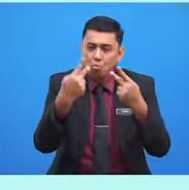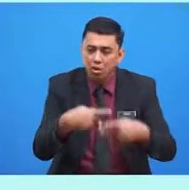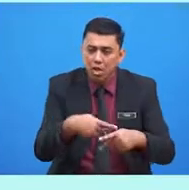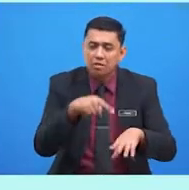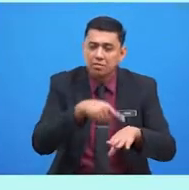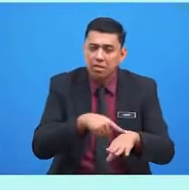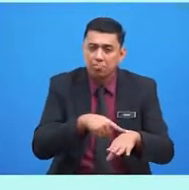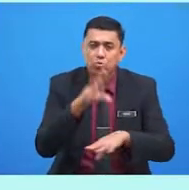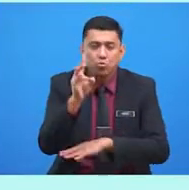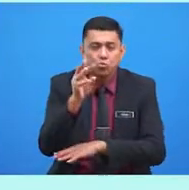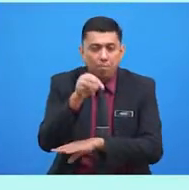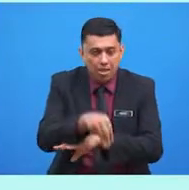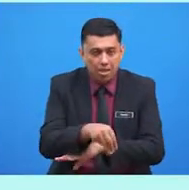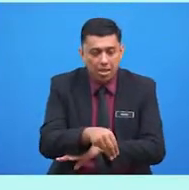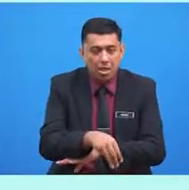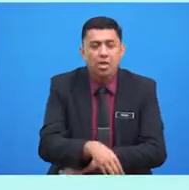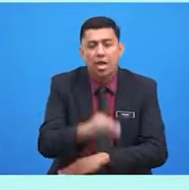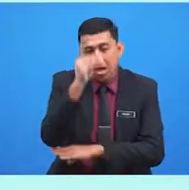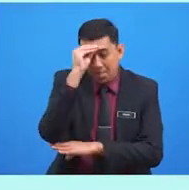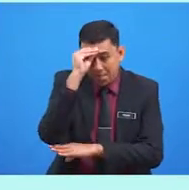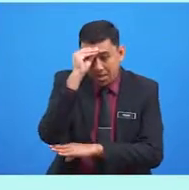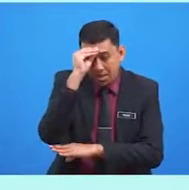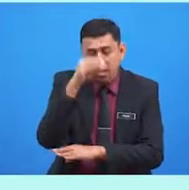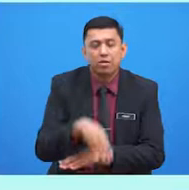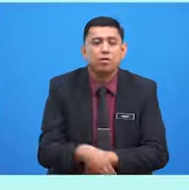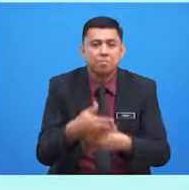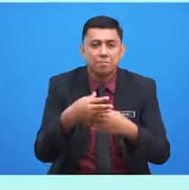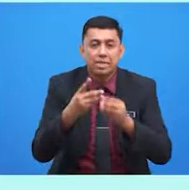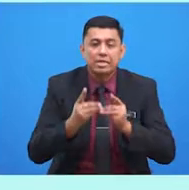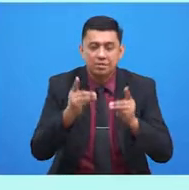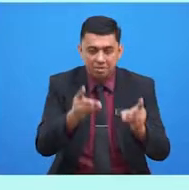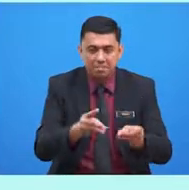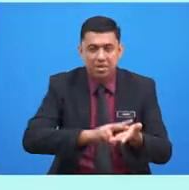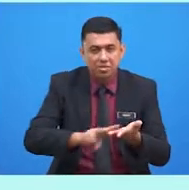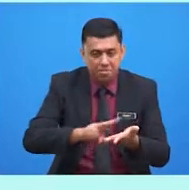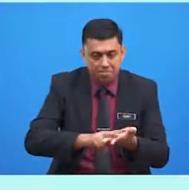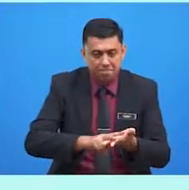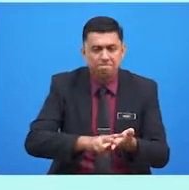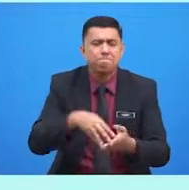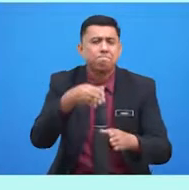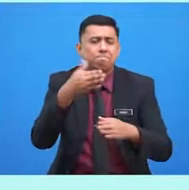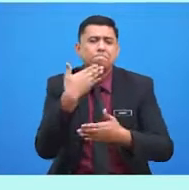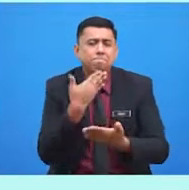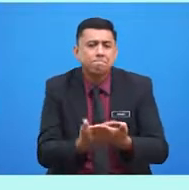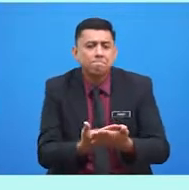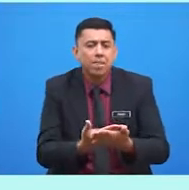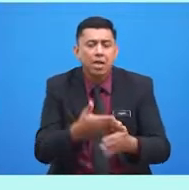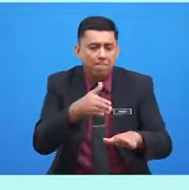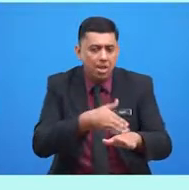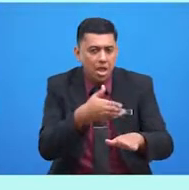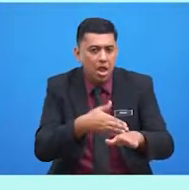Abang sedang membaca. Baik saya perlahankan bunyi radio ini. Terima kasih, adik,